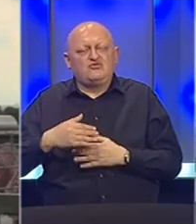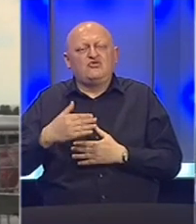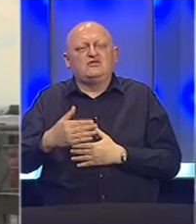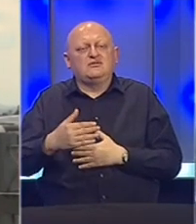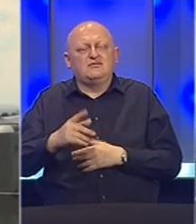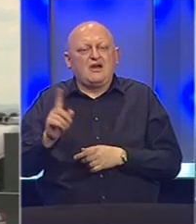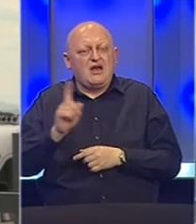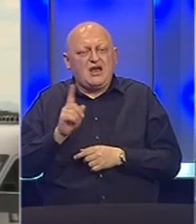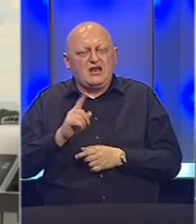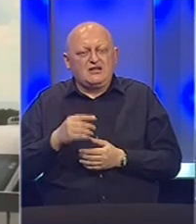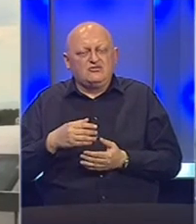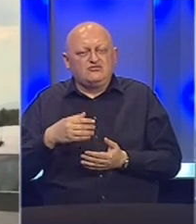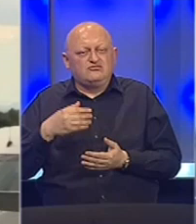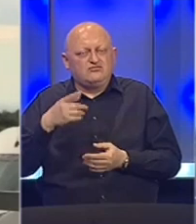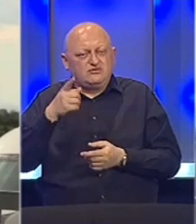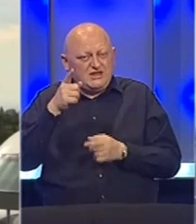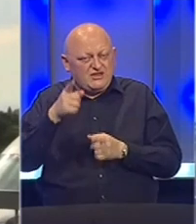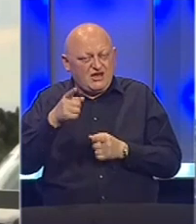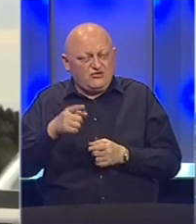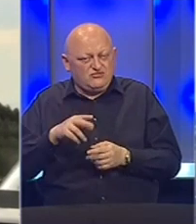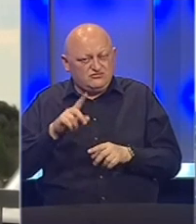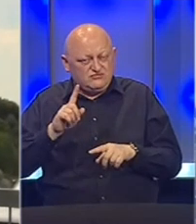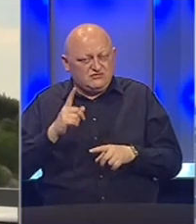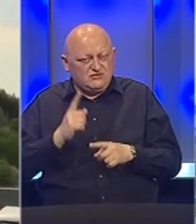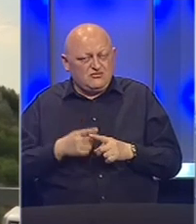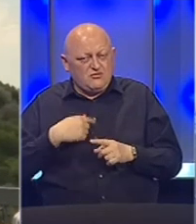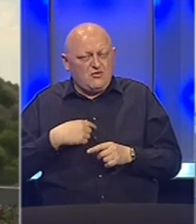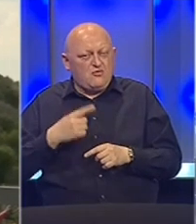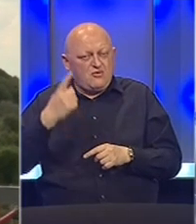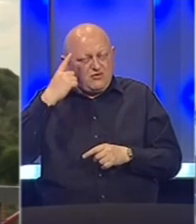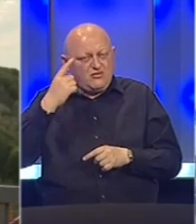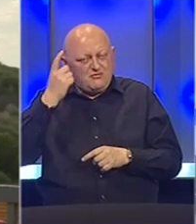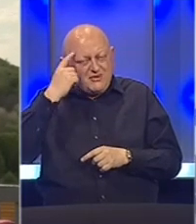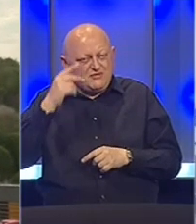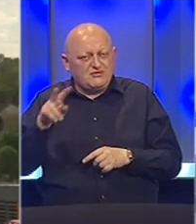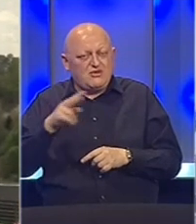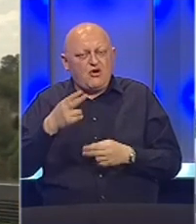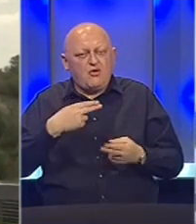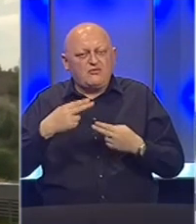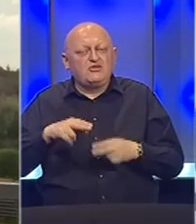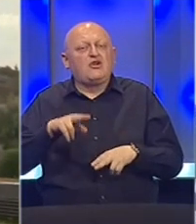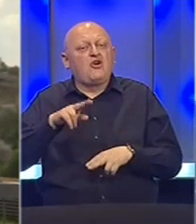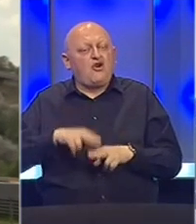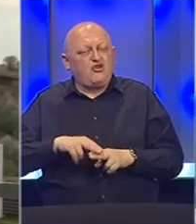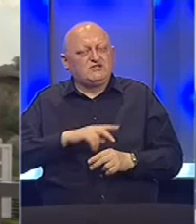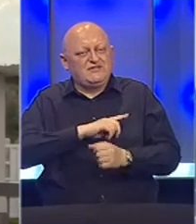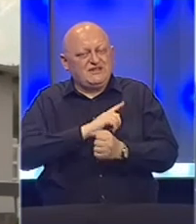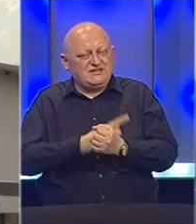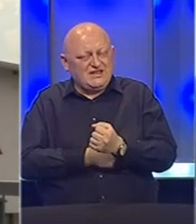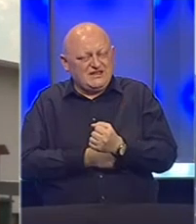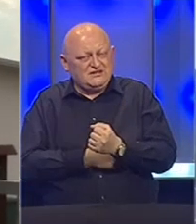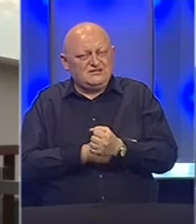strani, ako nema uvjerenja da je to tako, po mom objeđenju pametnije je bilo oba ugovora ostaviti na snazi.